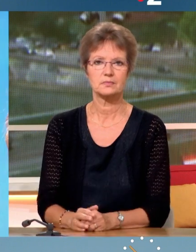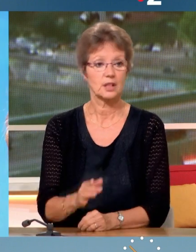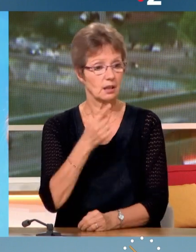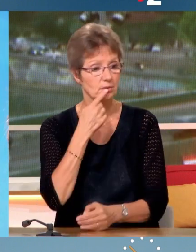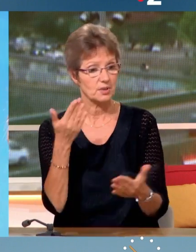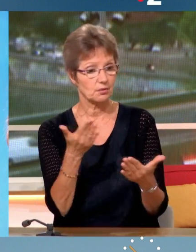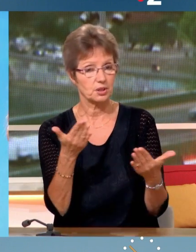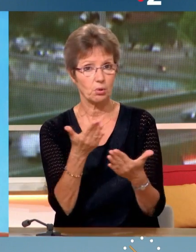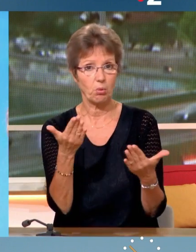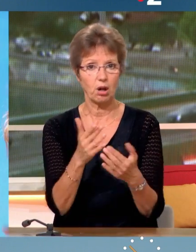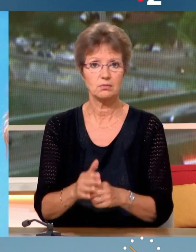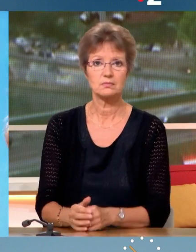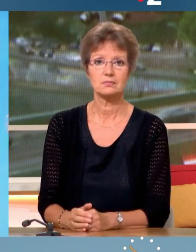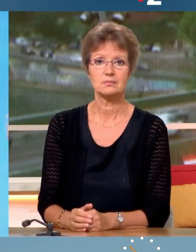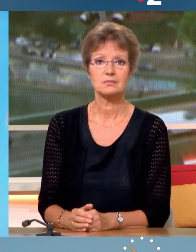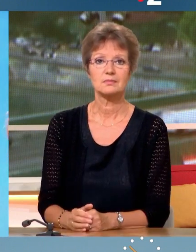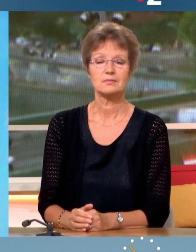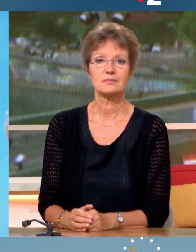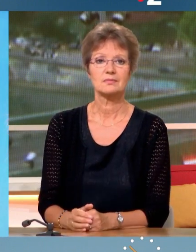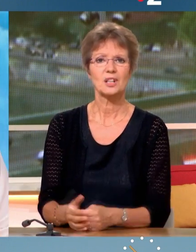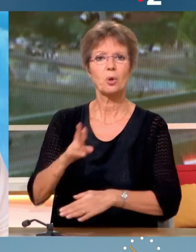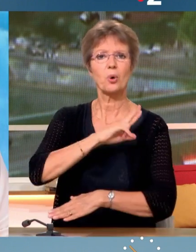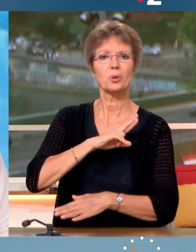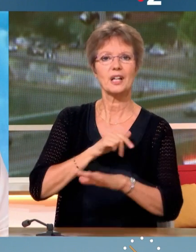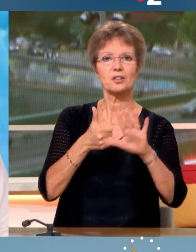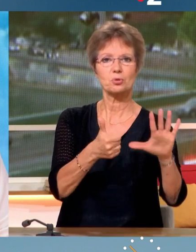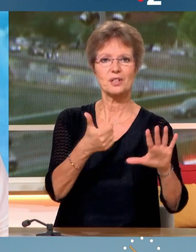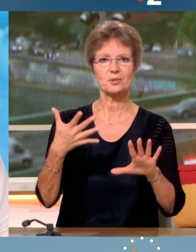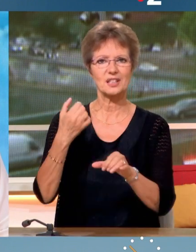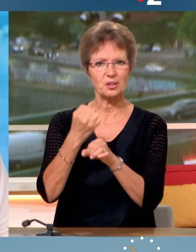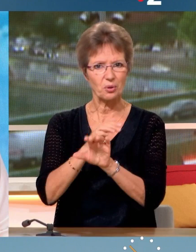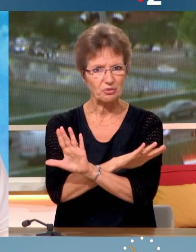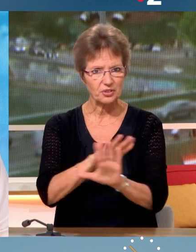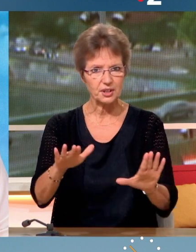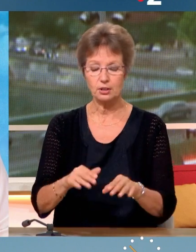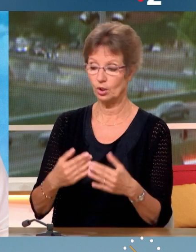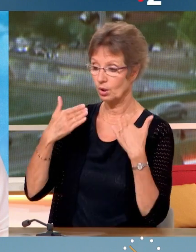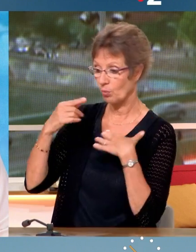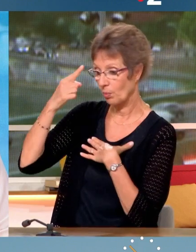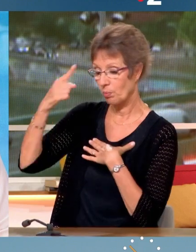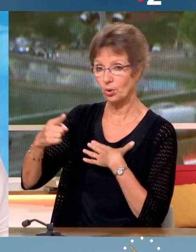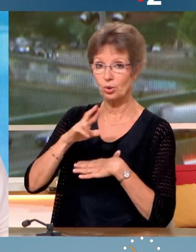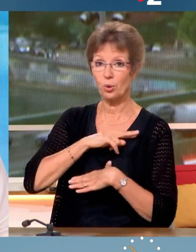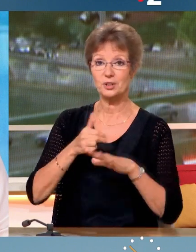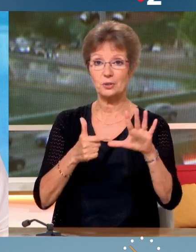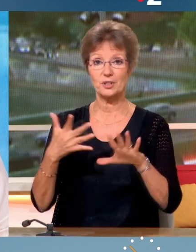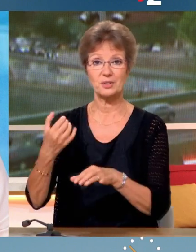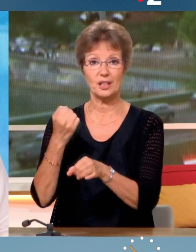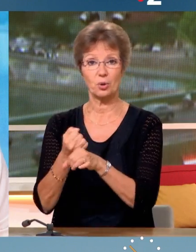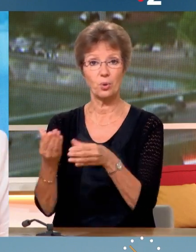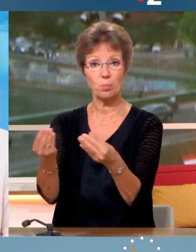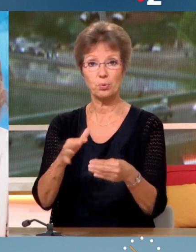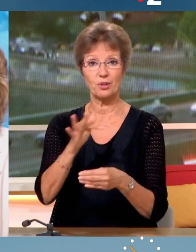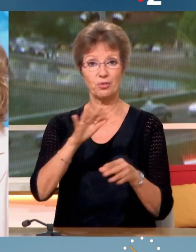sur le fond, sur le contenu, vous considérez ce matin que la retraite à 65 ans, c'est fini ? Je considère que la retraite à 65 ans, une majorité des Français ne la veulent pas.